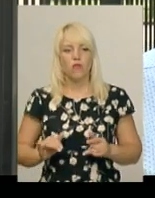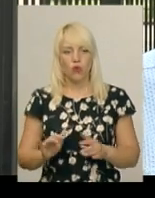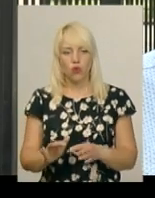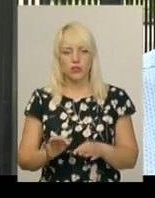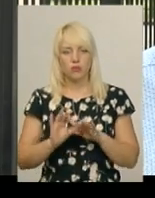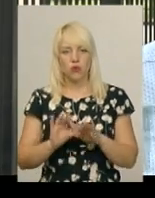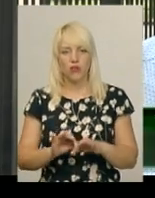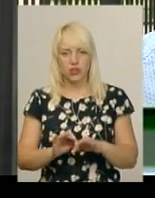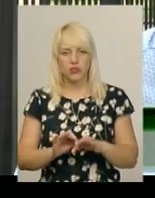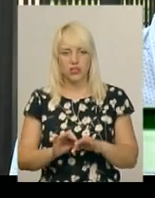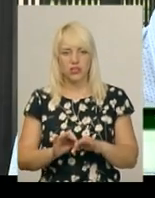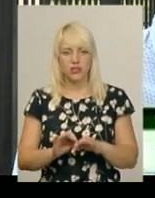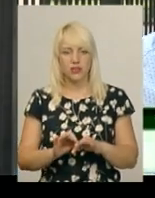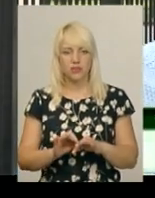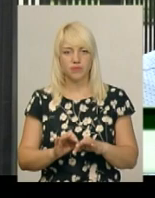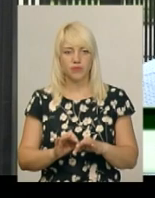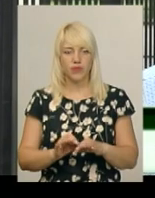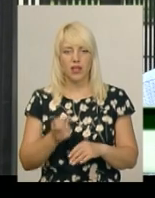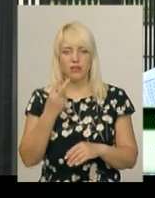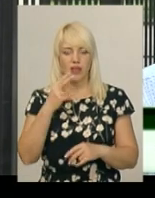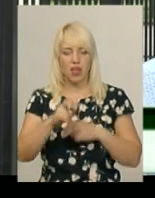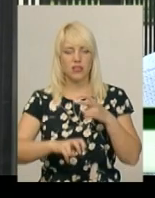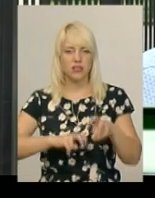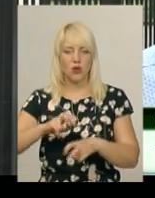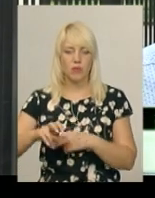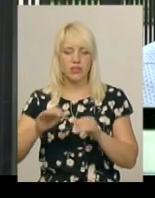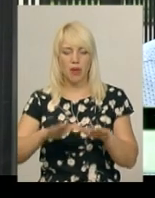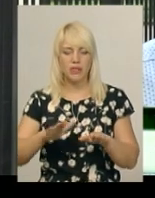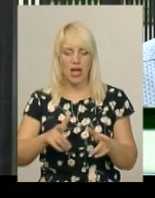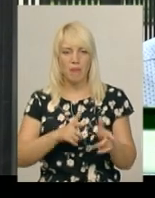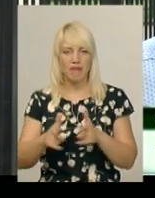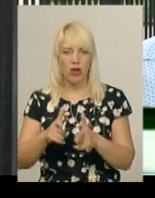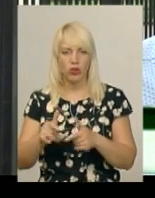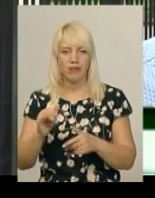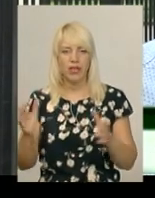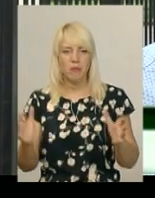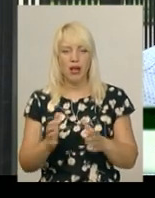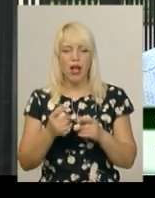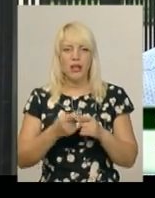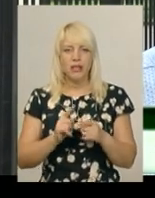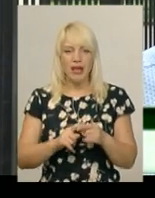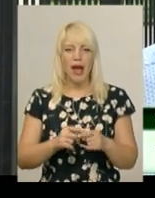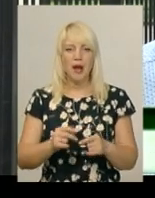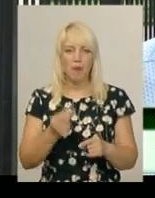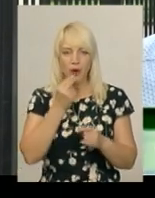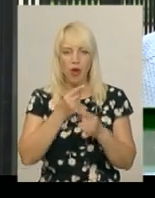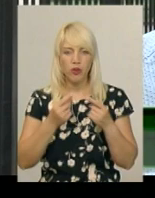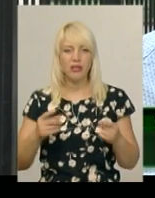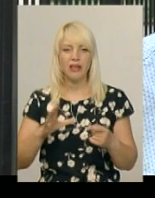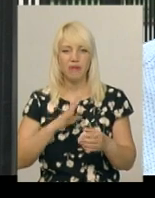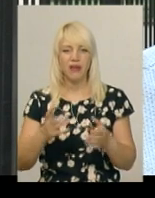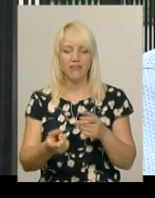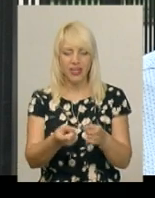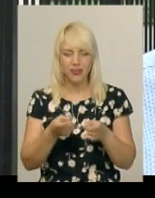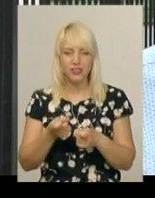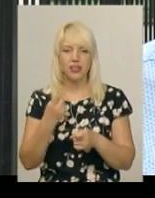санкціонованих 12 обшуків за місцями виготовлення та зберігання вказаної продукції вилучено понад 2 тисячі